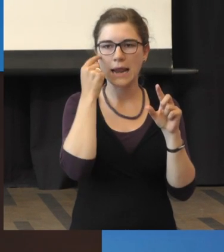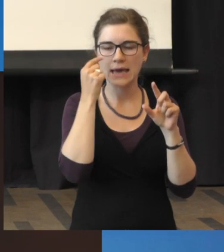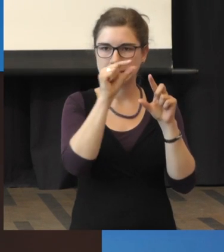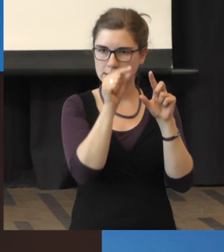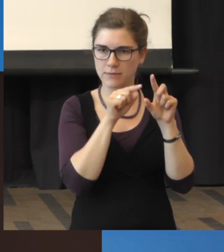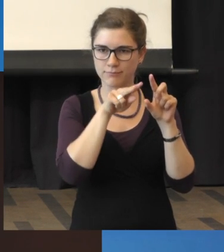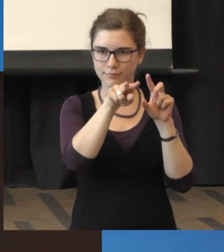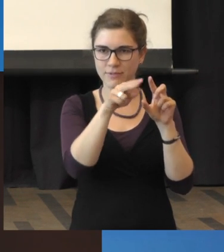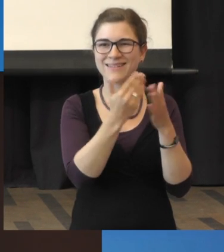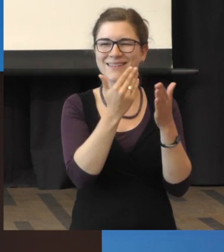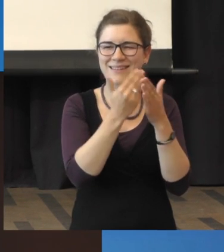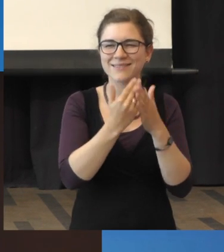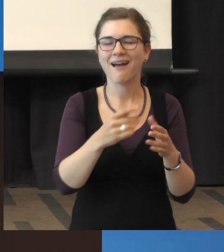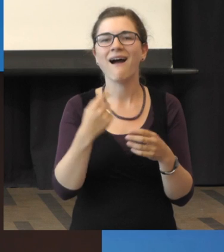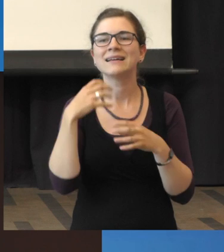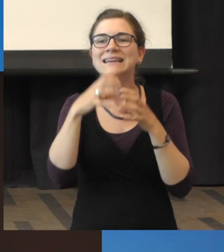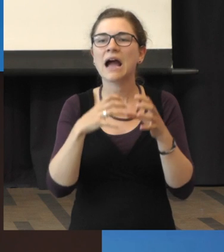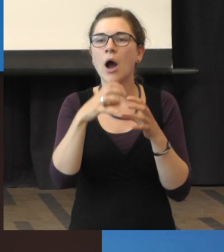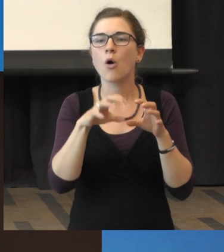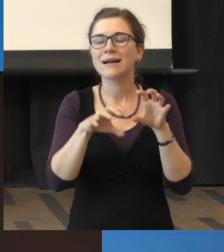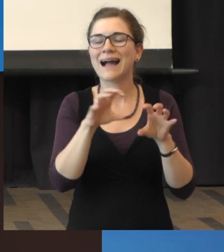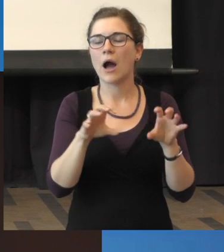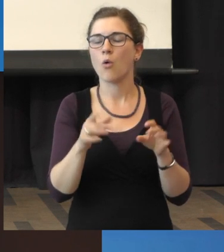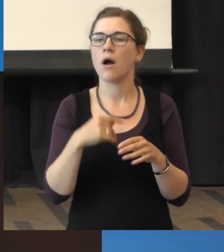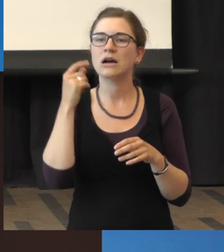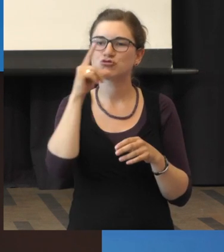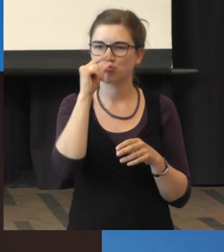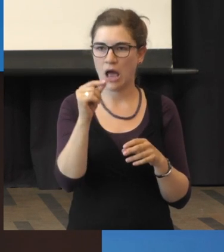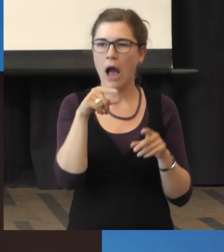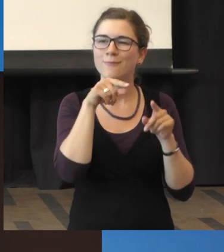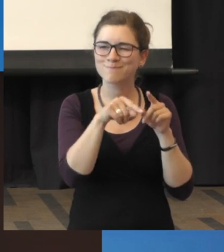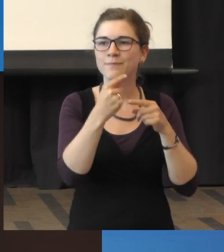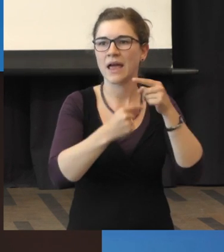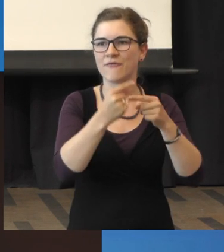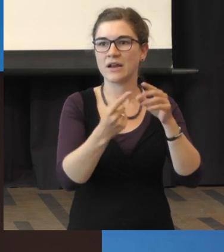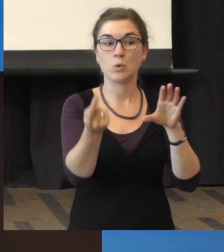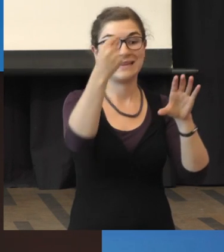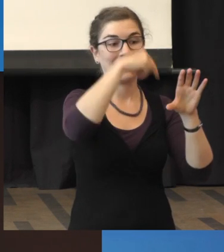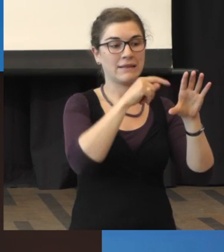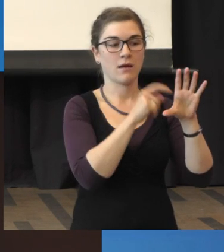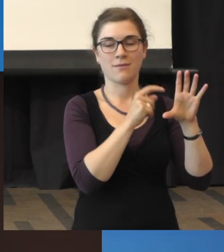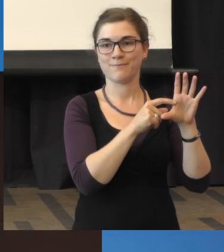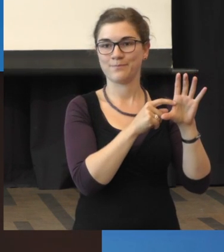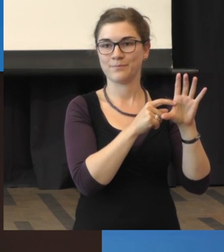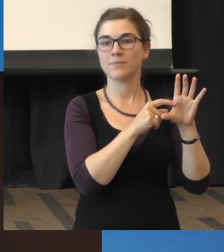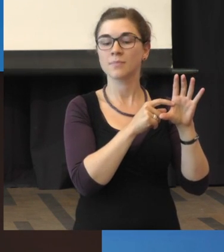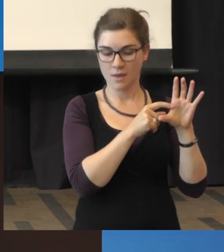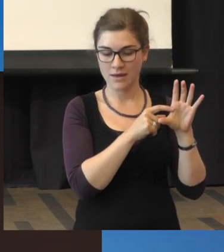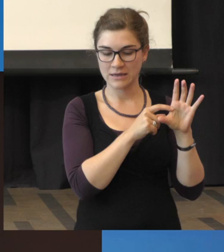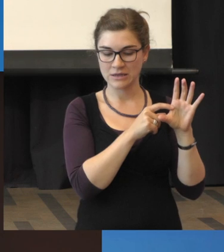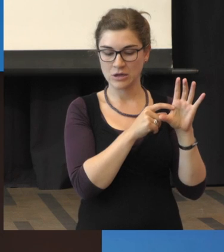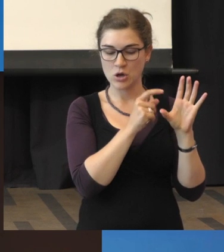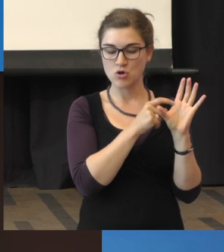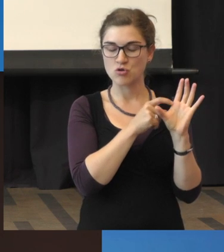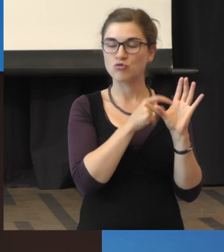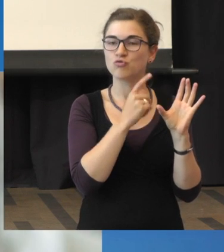Starr, die Katarakt, die wir so schön operieren können. Und hier hinten, da ist dann die Netzhaut, wenn Sie sich das Auge wie so